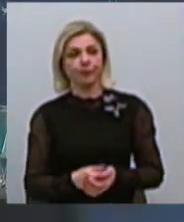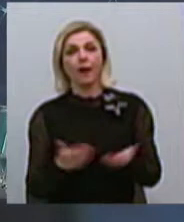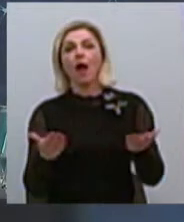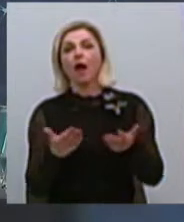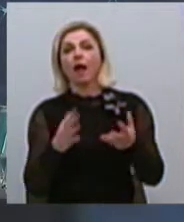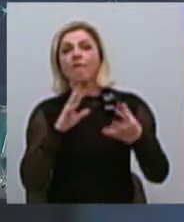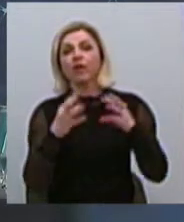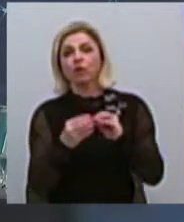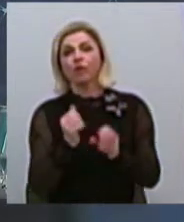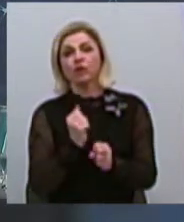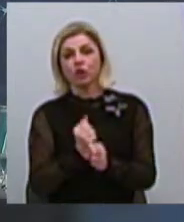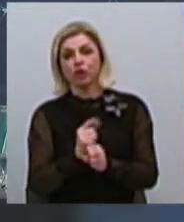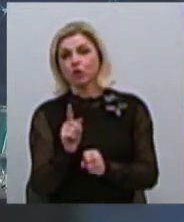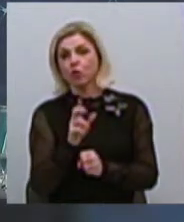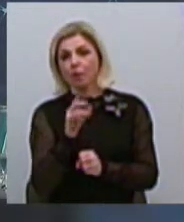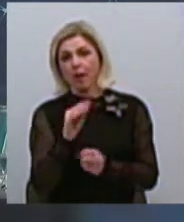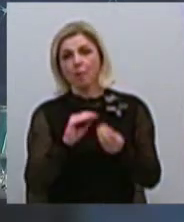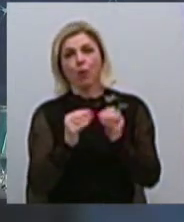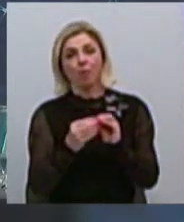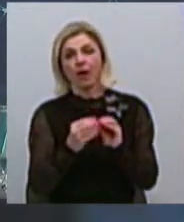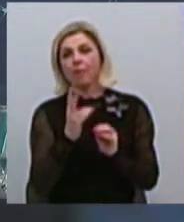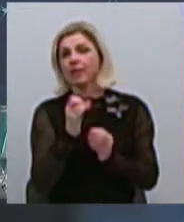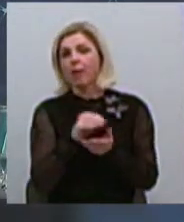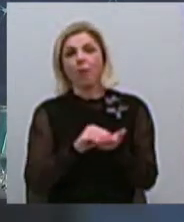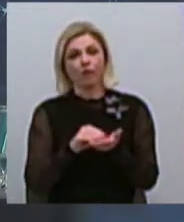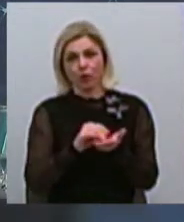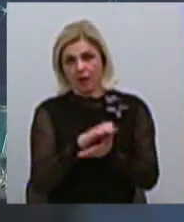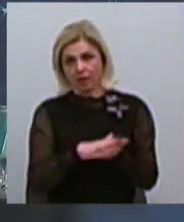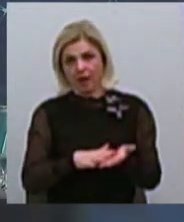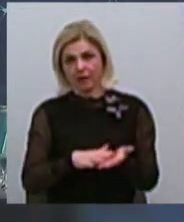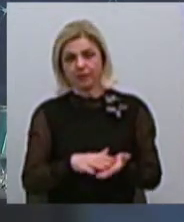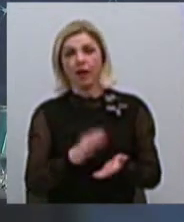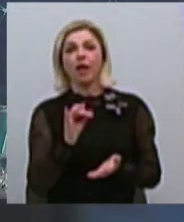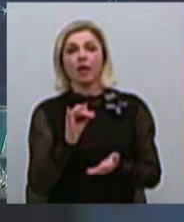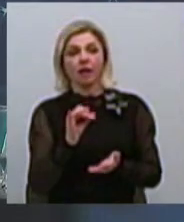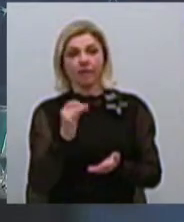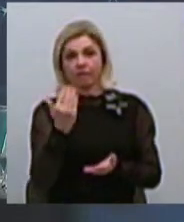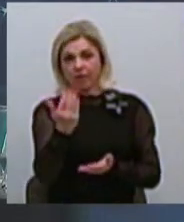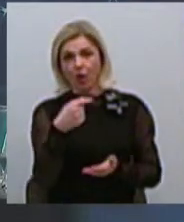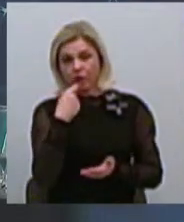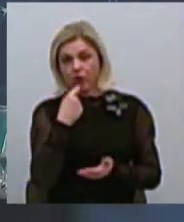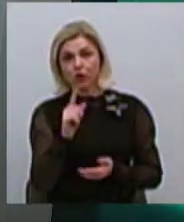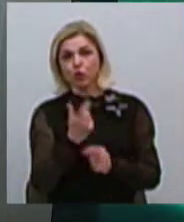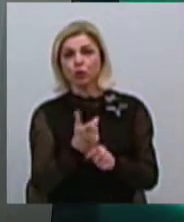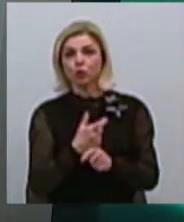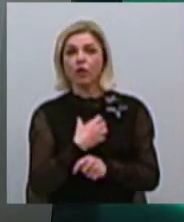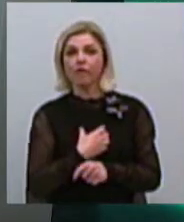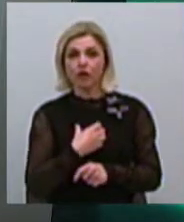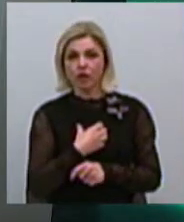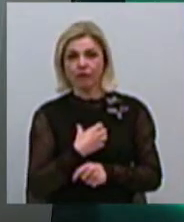зроблені, що проблеми надалі не повторювались? Ви зазначили, що дуже важливо, коли